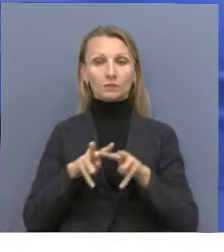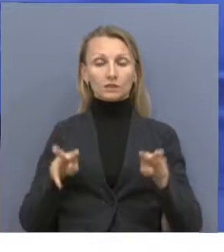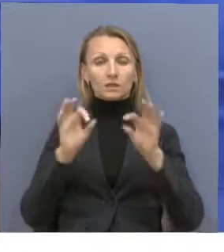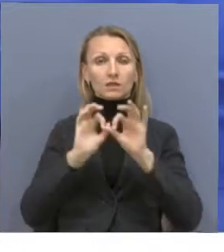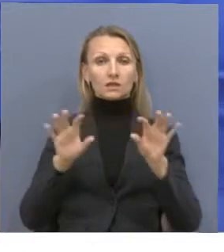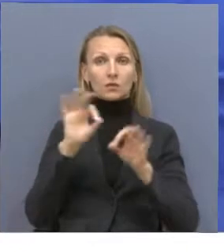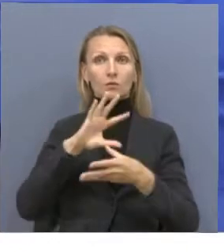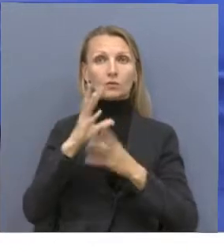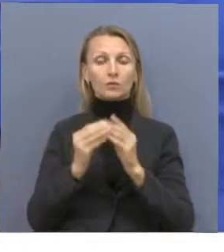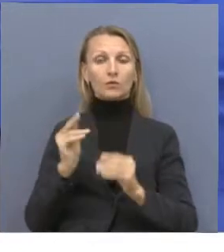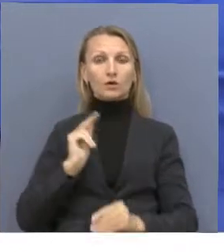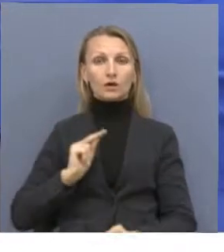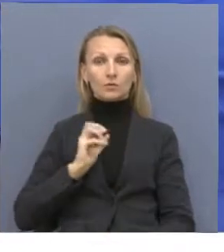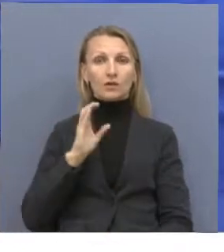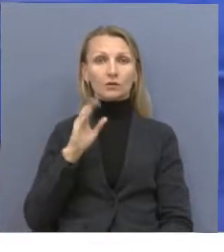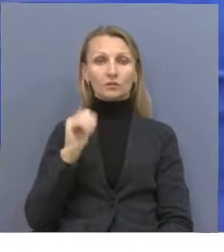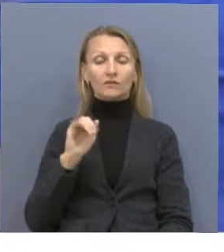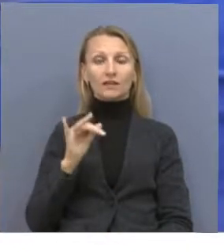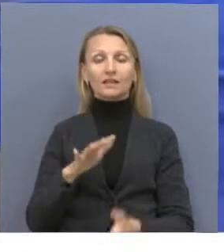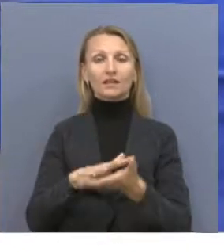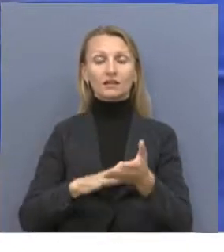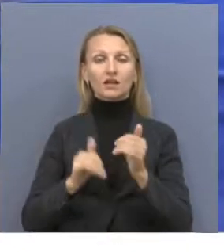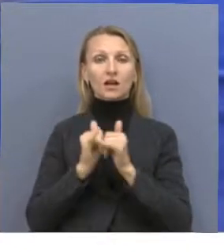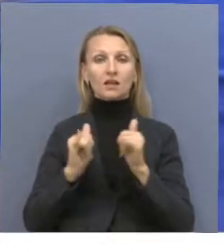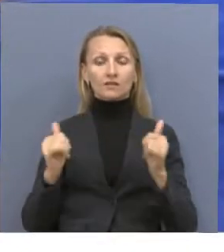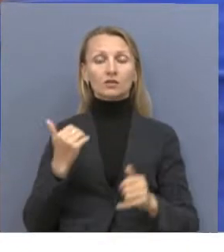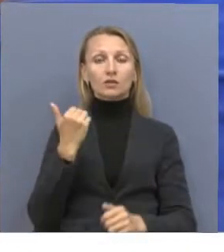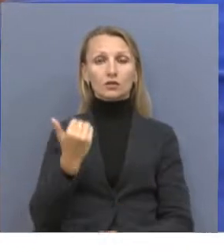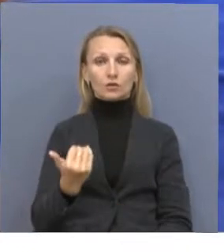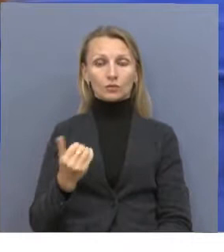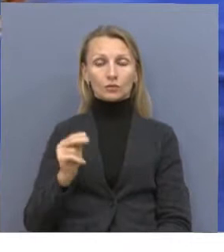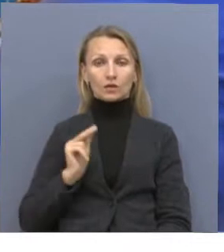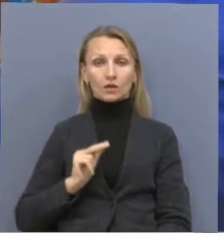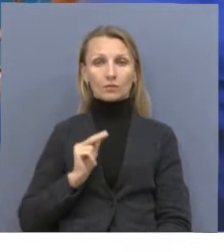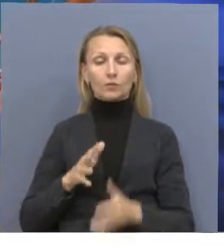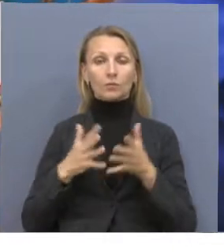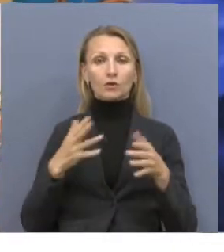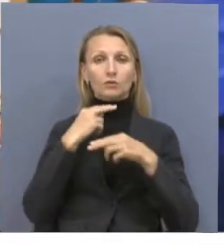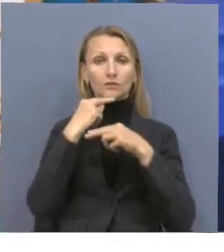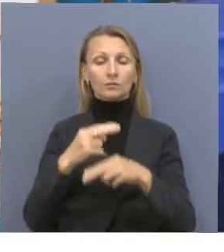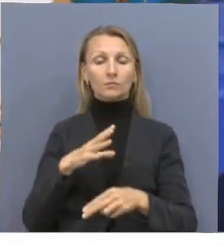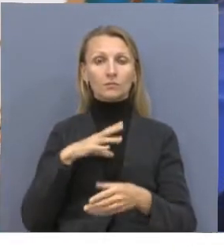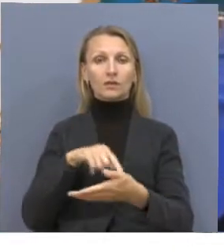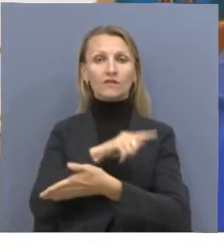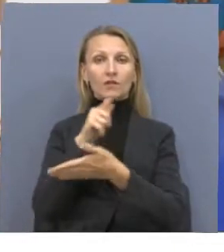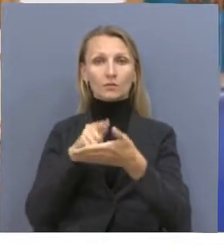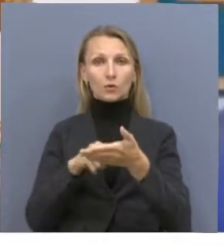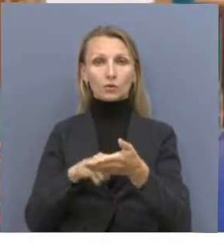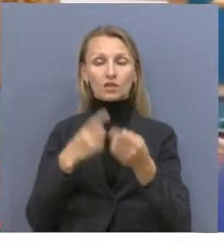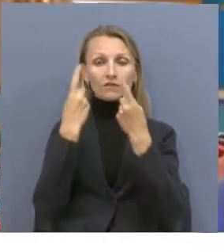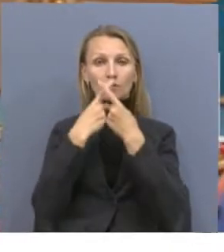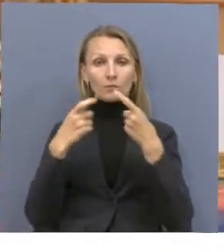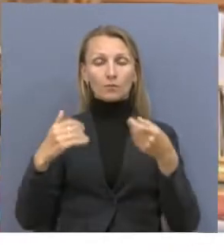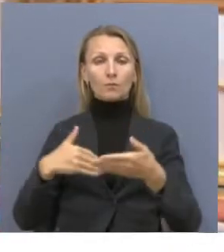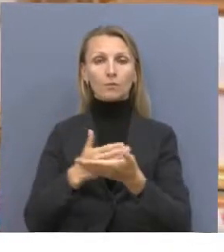итогах работы ведомства и дальнейшем развитии ее деятельности. Особое внимание на встрече было уделено вопросам информационной